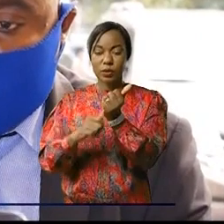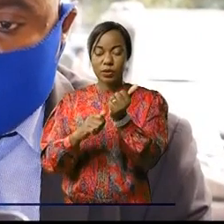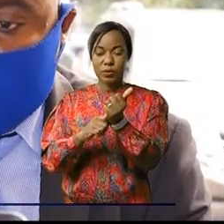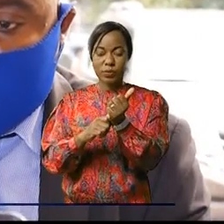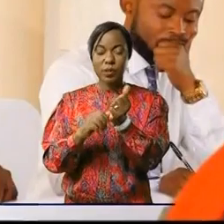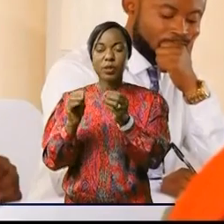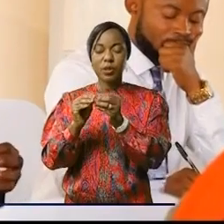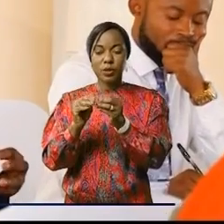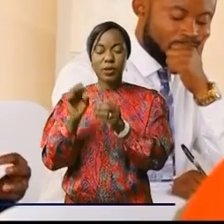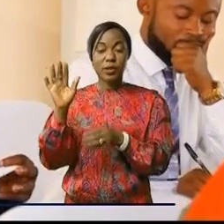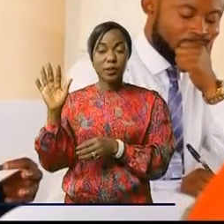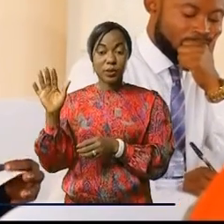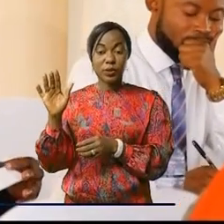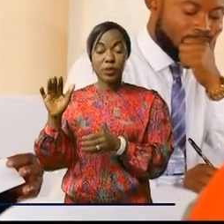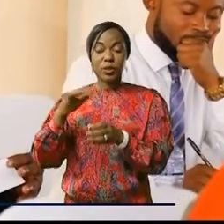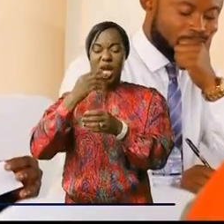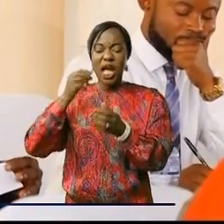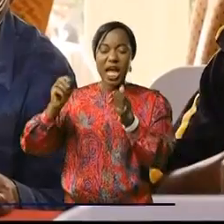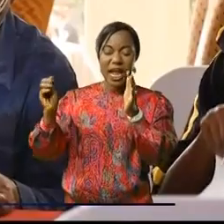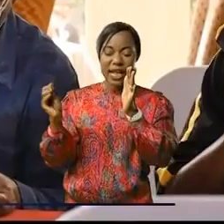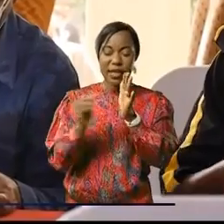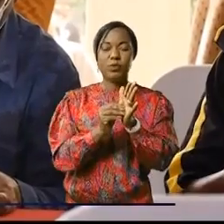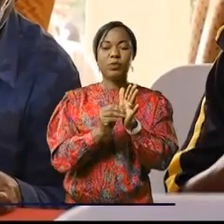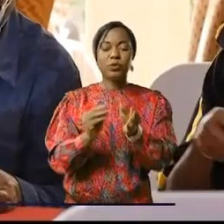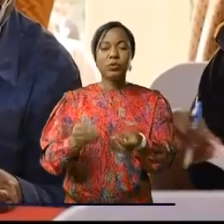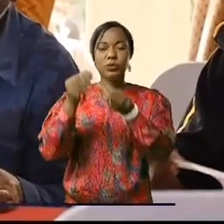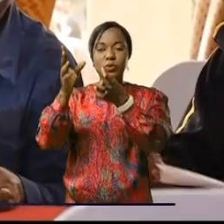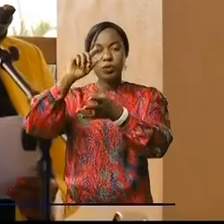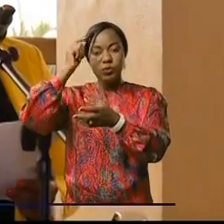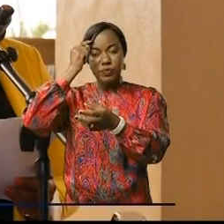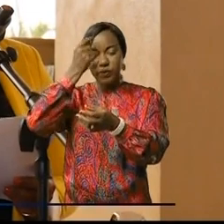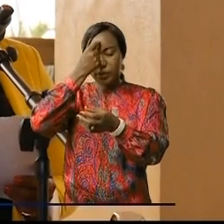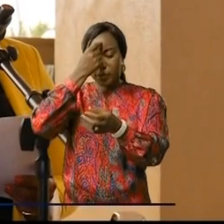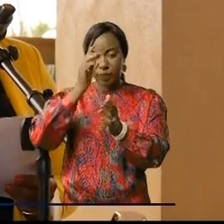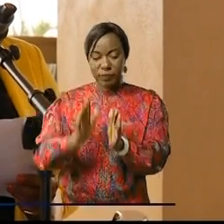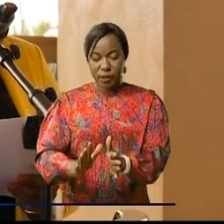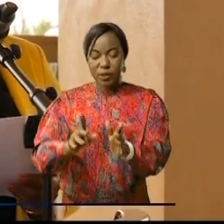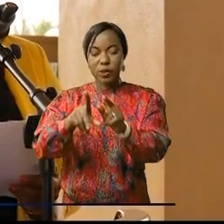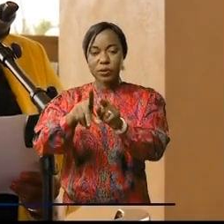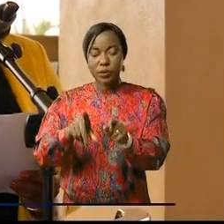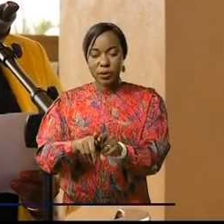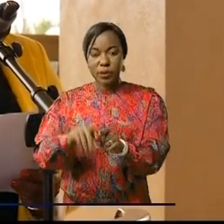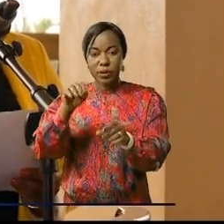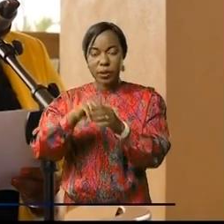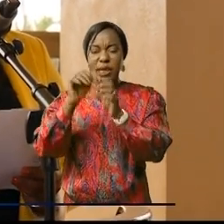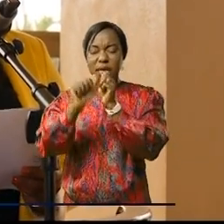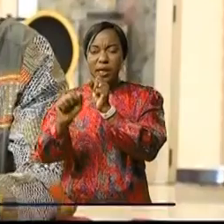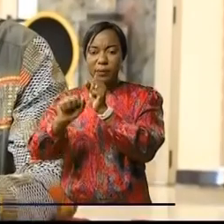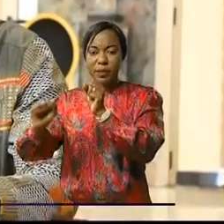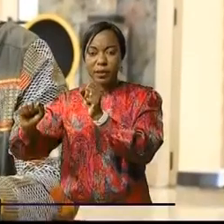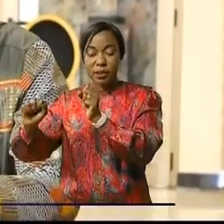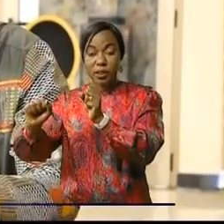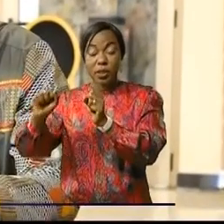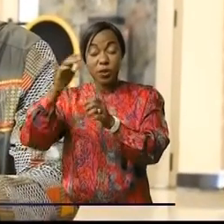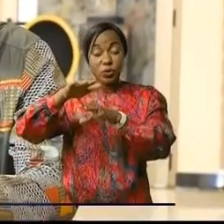Kinshasa ont formulé quelques recommandations adressées au gouvernement, notamment la mise à jour de la campagne Tolérance